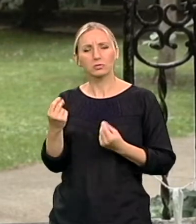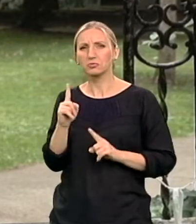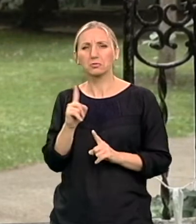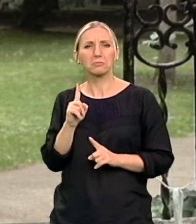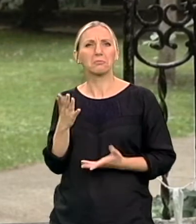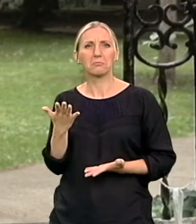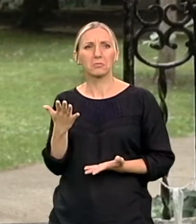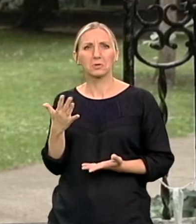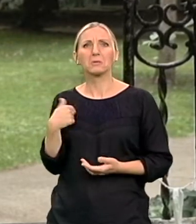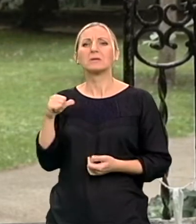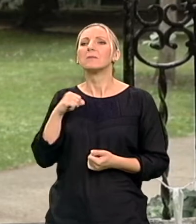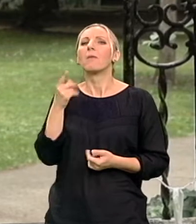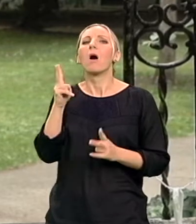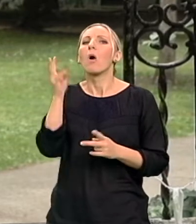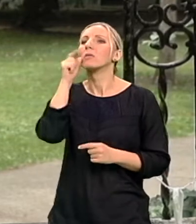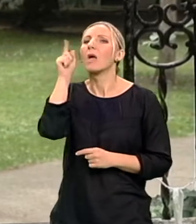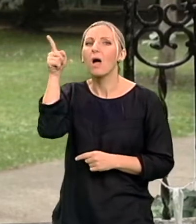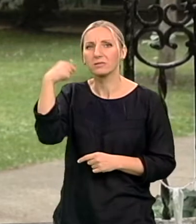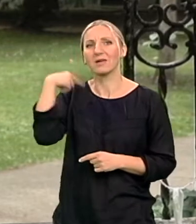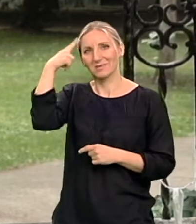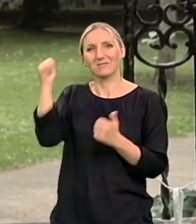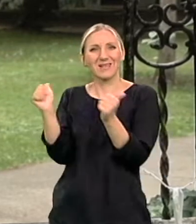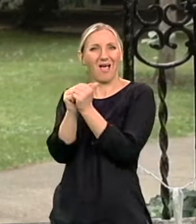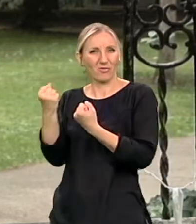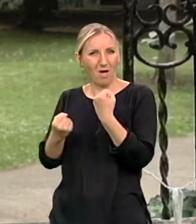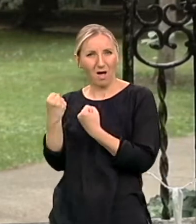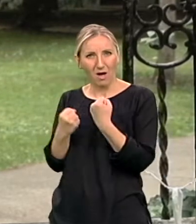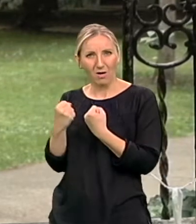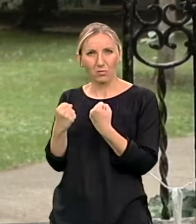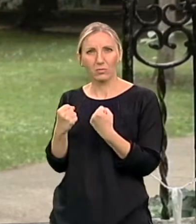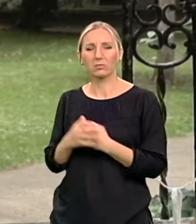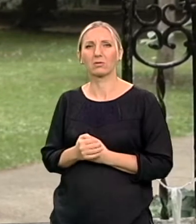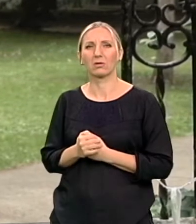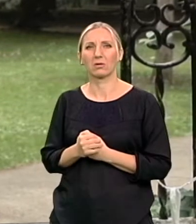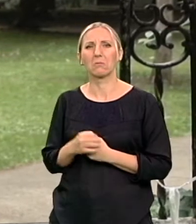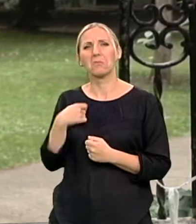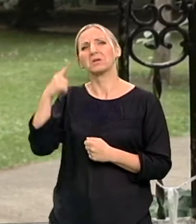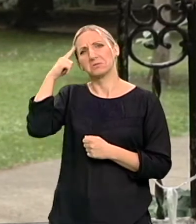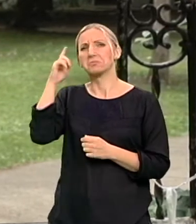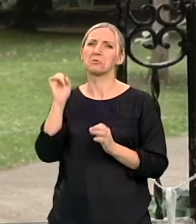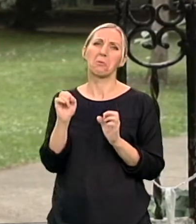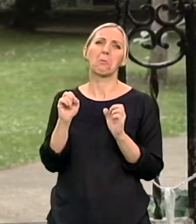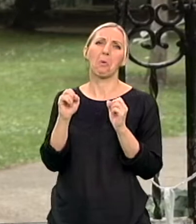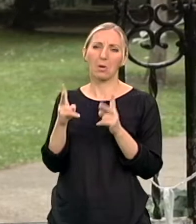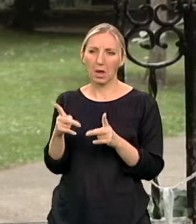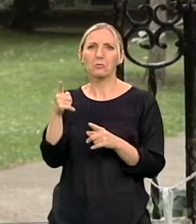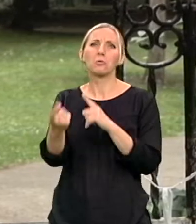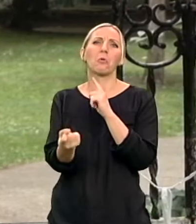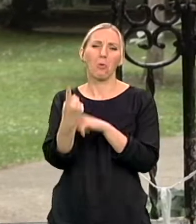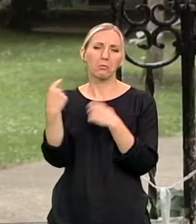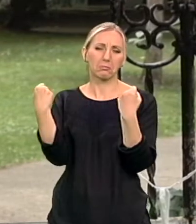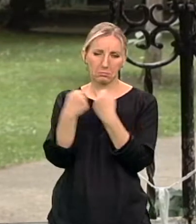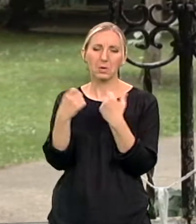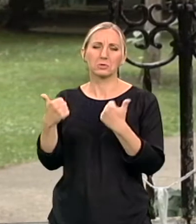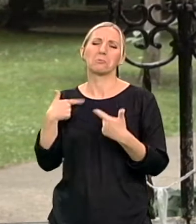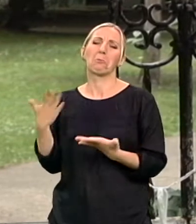Samo ne zanimalo me kako je tata jer sam znala da je on bio sa mnom u automobilu. I onako nekako sam misla kao, ok, sad to se nešto dogodilo, ali sad